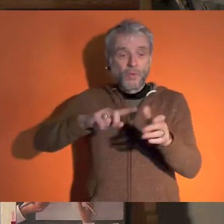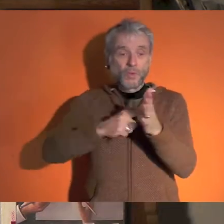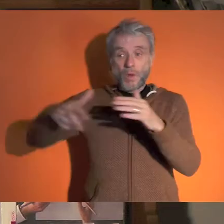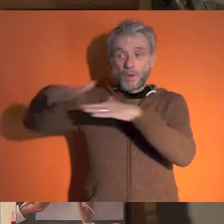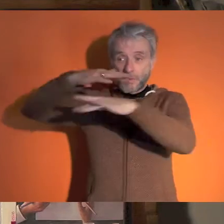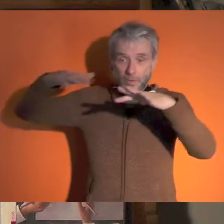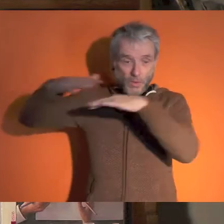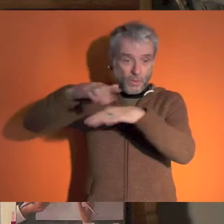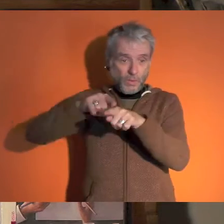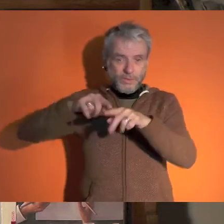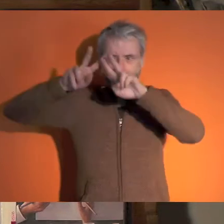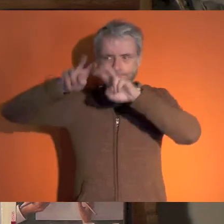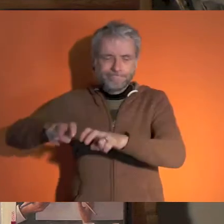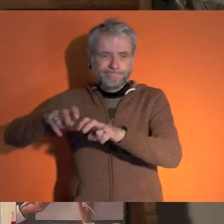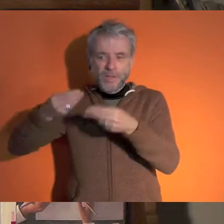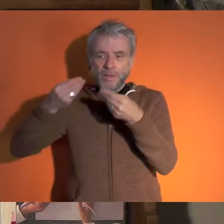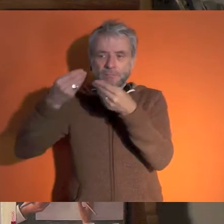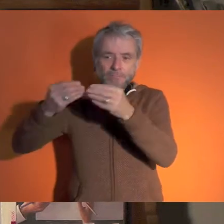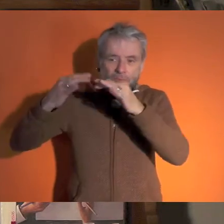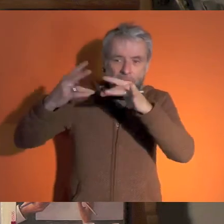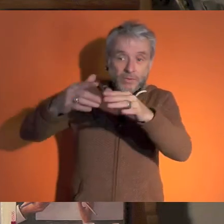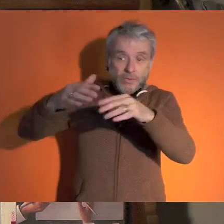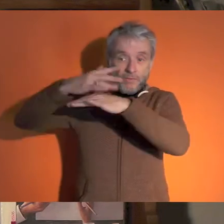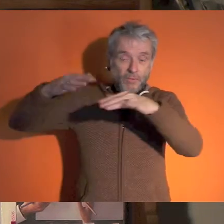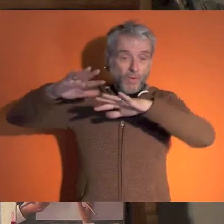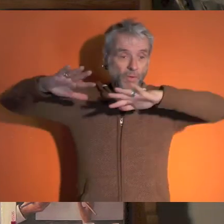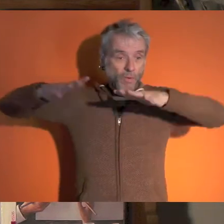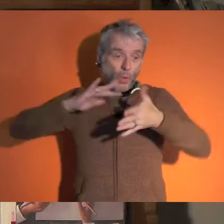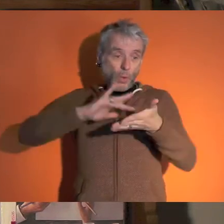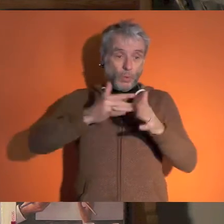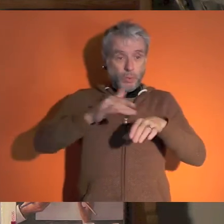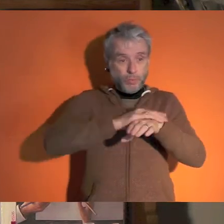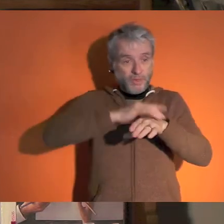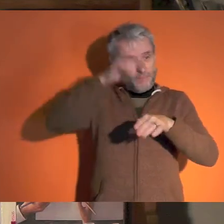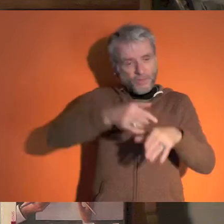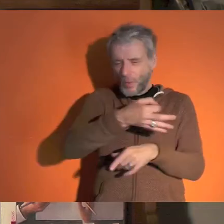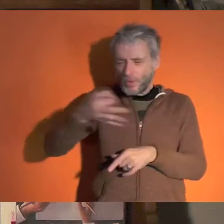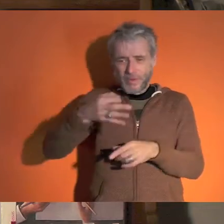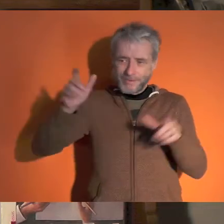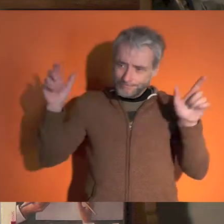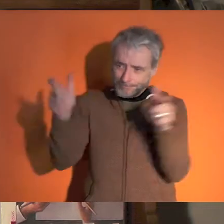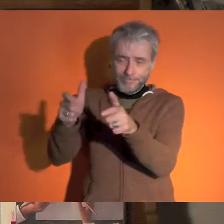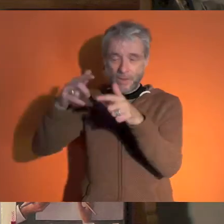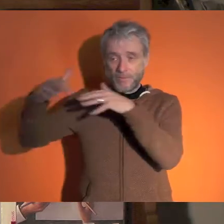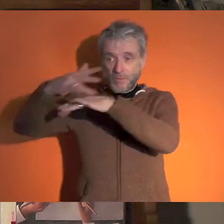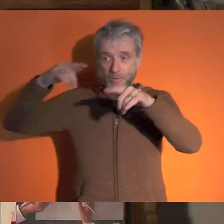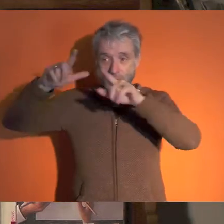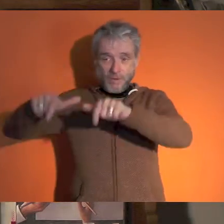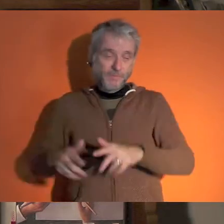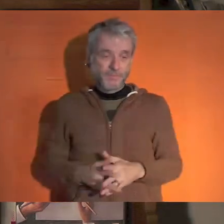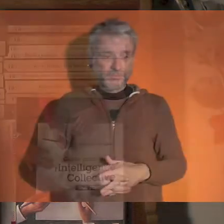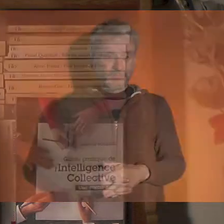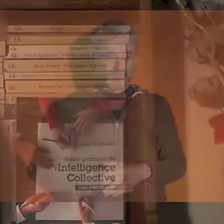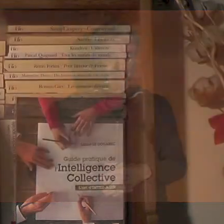une obligation de respecter le droit de l'environnement et d'avoir des études d'impact sur l'environnement de toutes nos